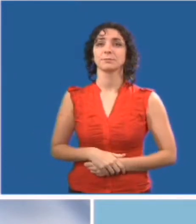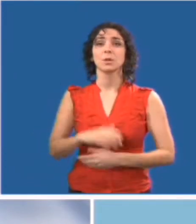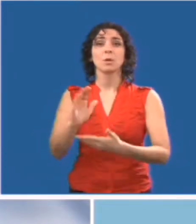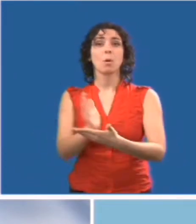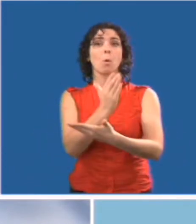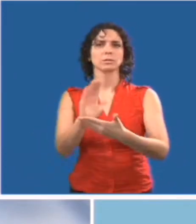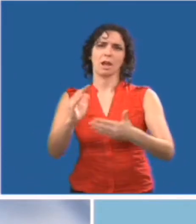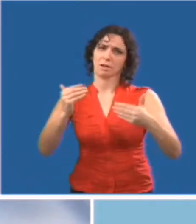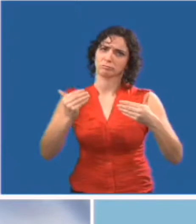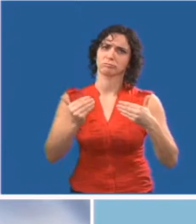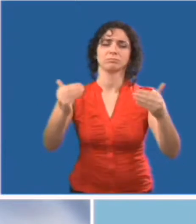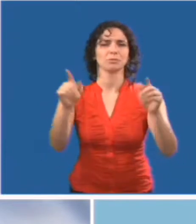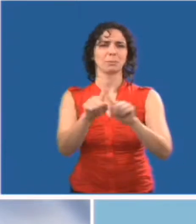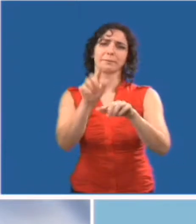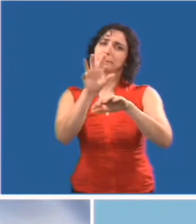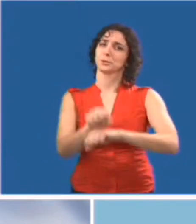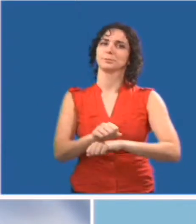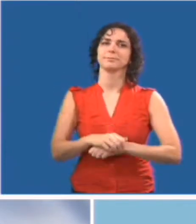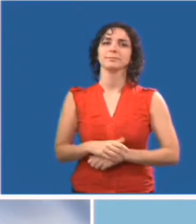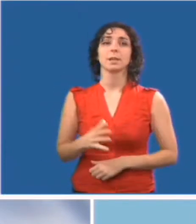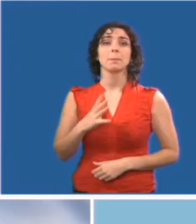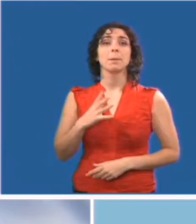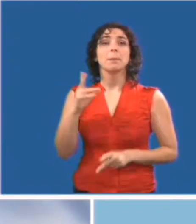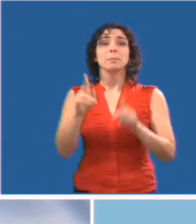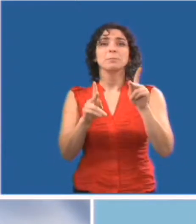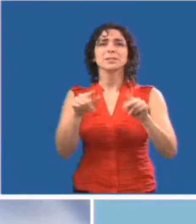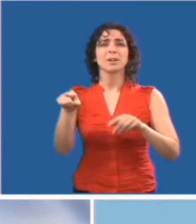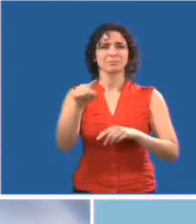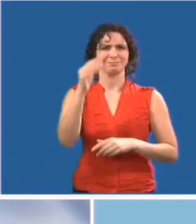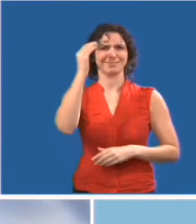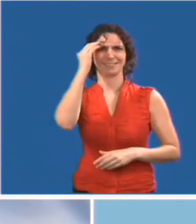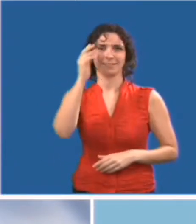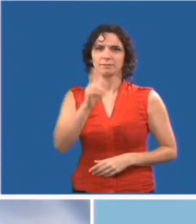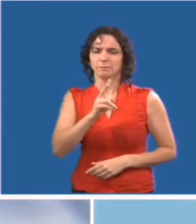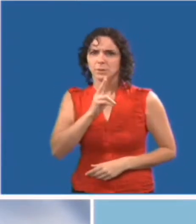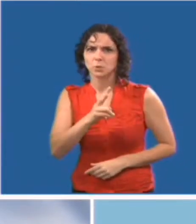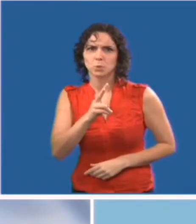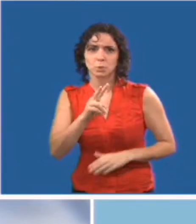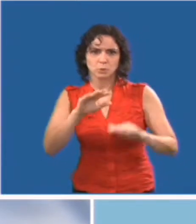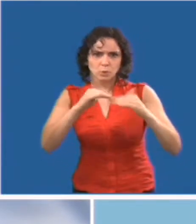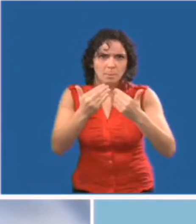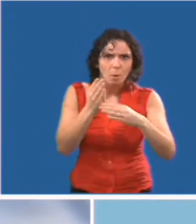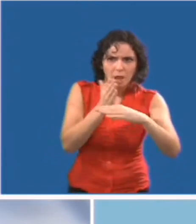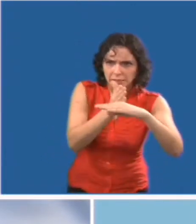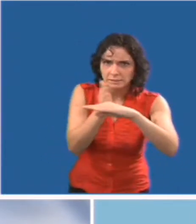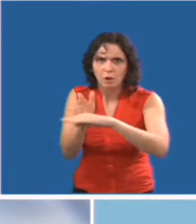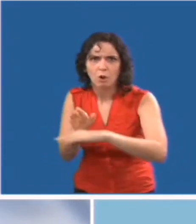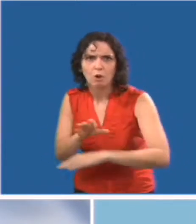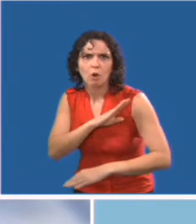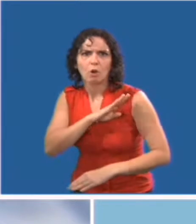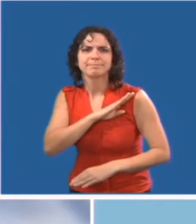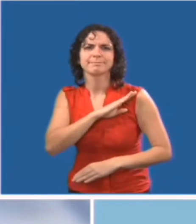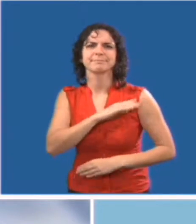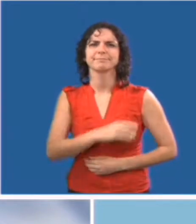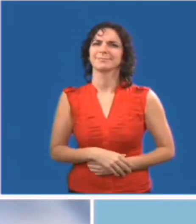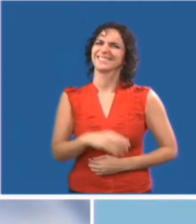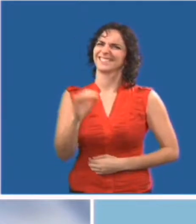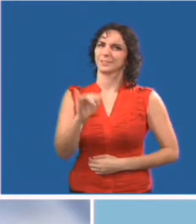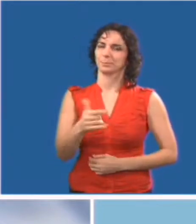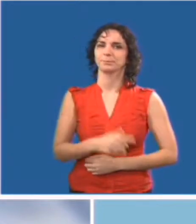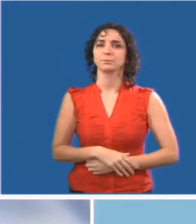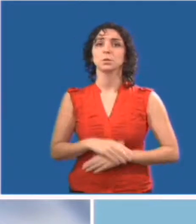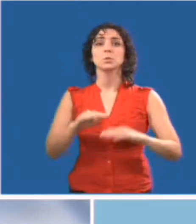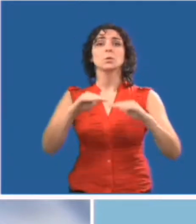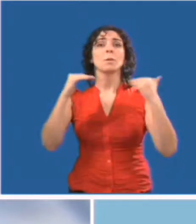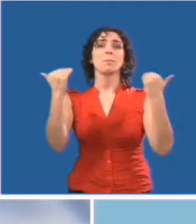d'habitude, mais l'approche tient compte des besoins d'accommodement de certains membres